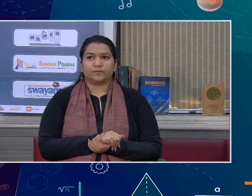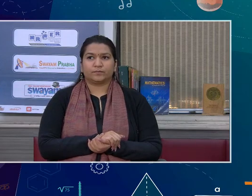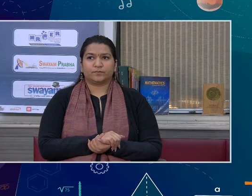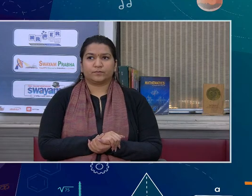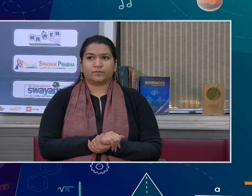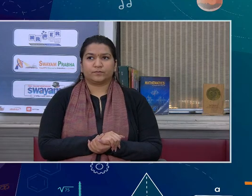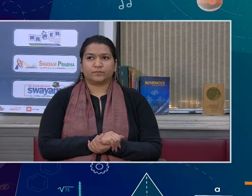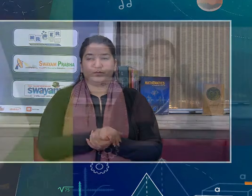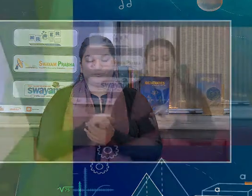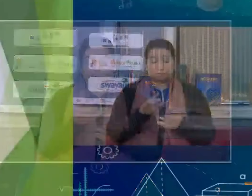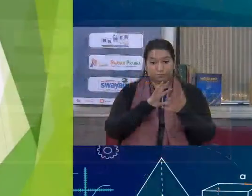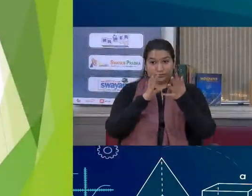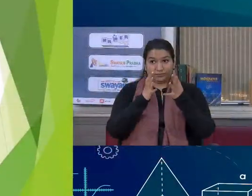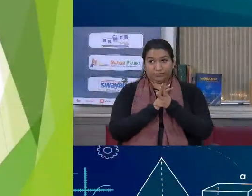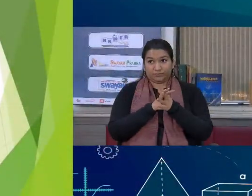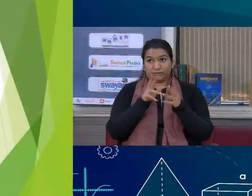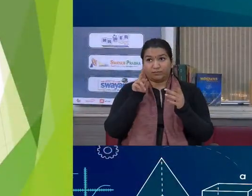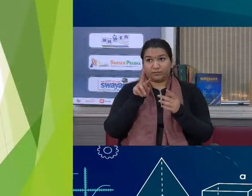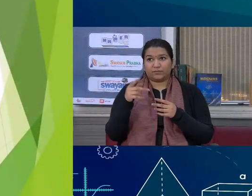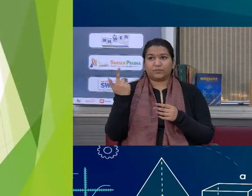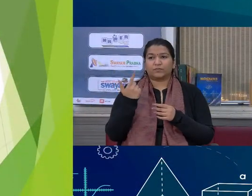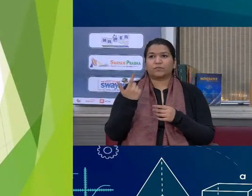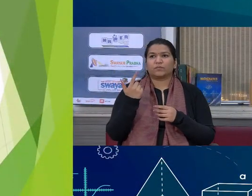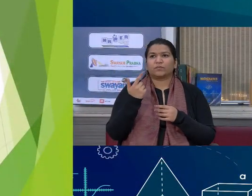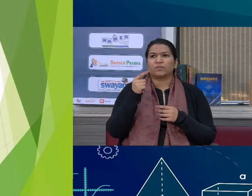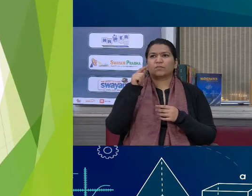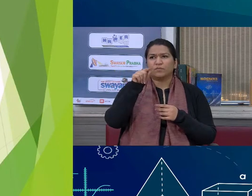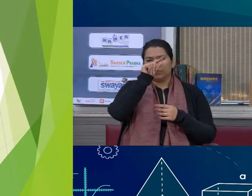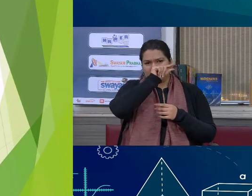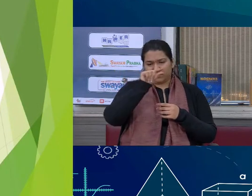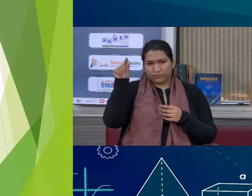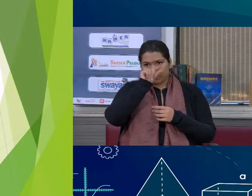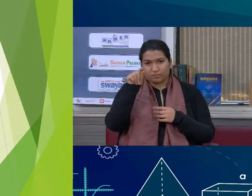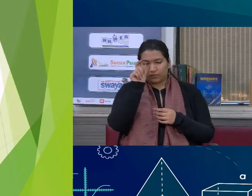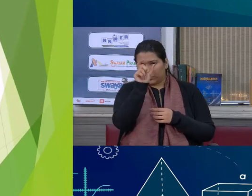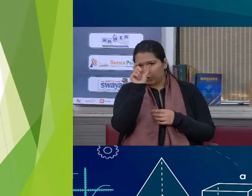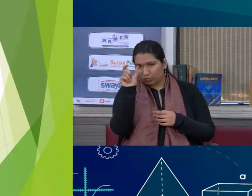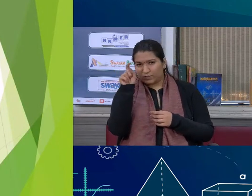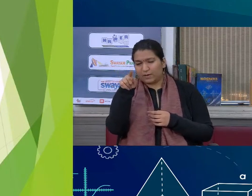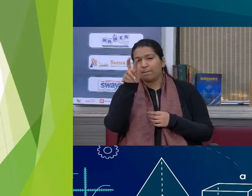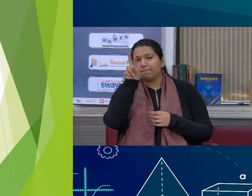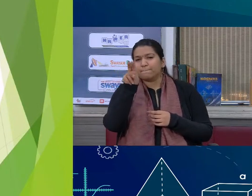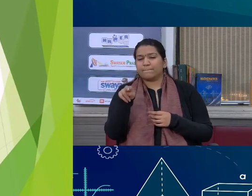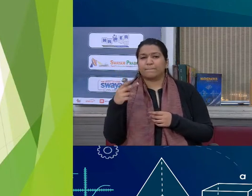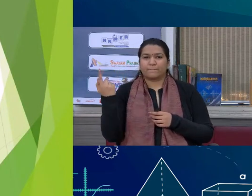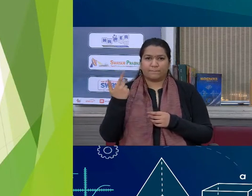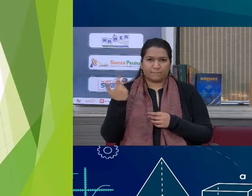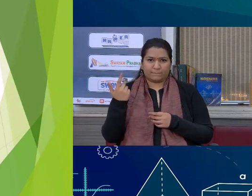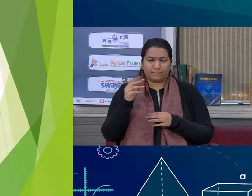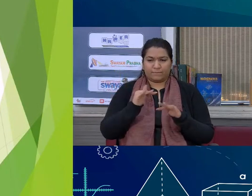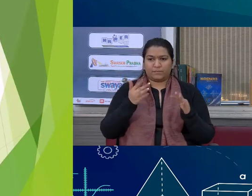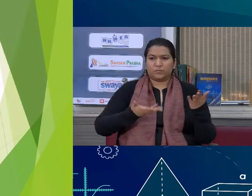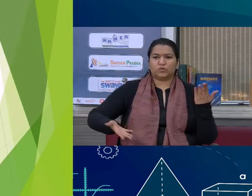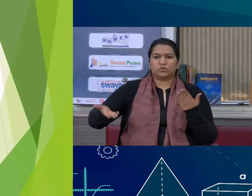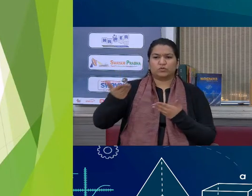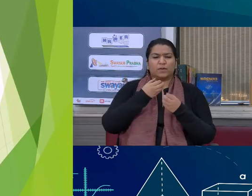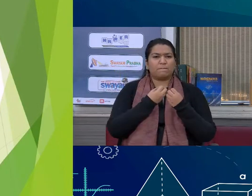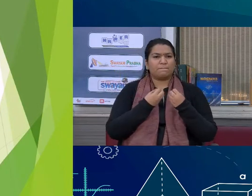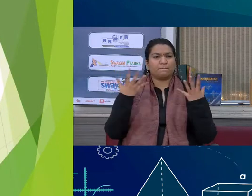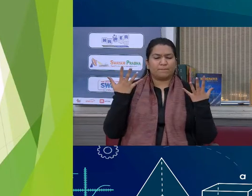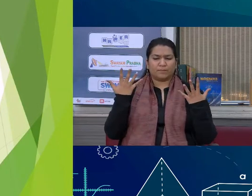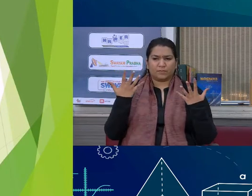शब्दों के जो अर्थ होते हैं और जो उनका हम जैसे वाक्यं आपके शटाएं मिलती हैं बच्चे अक्सर